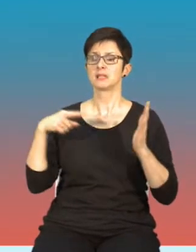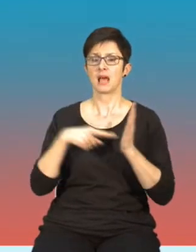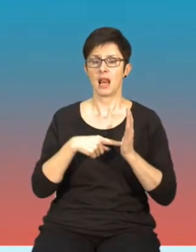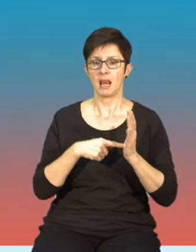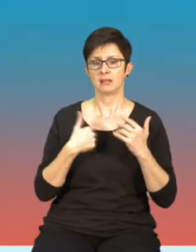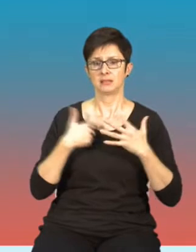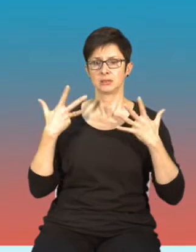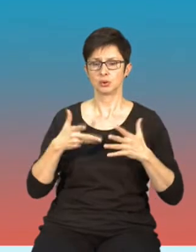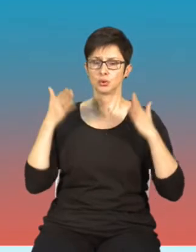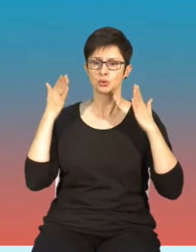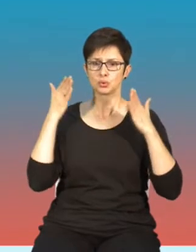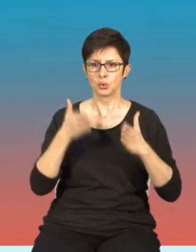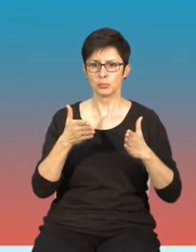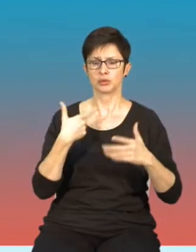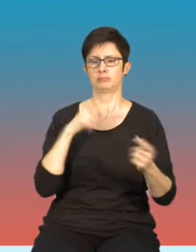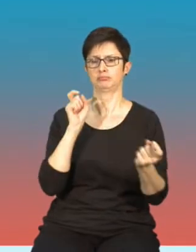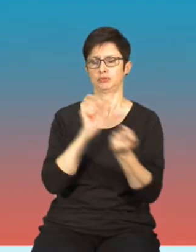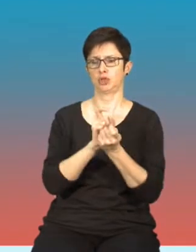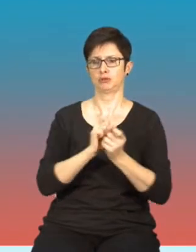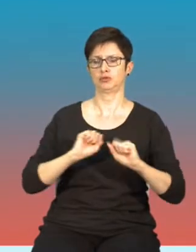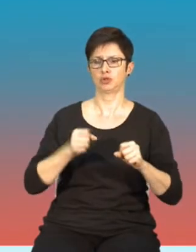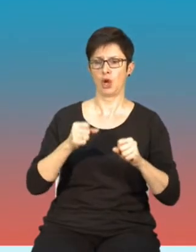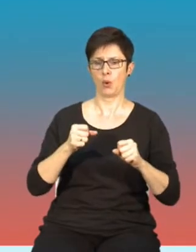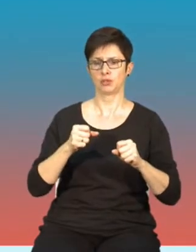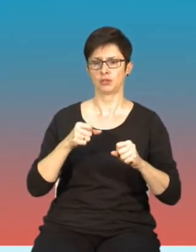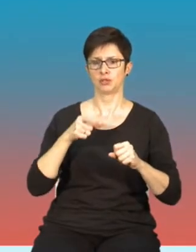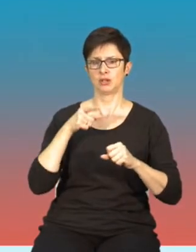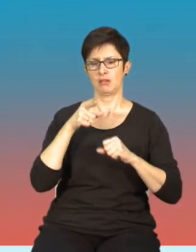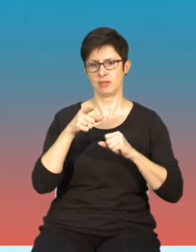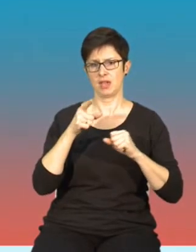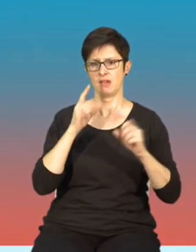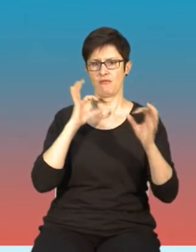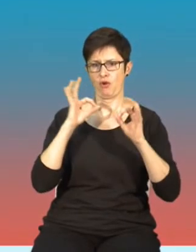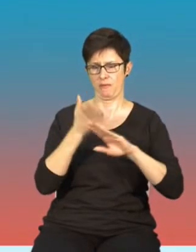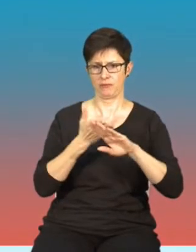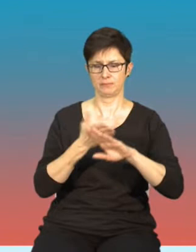żebyśmy mogli skutecznie przeciwdziałać temu zjawisku.